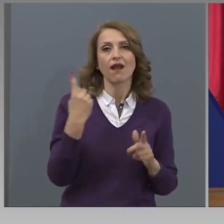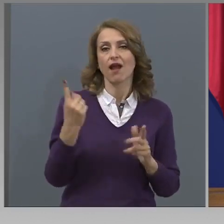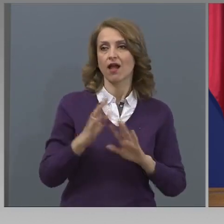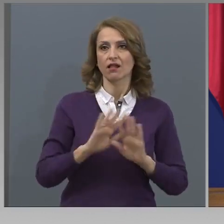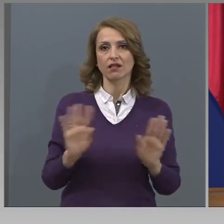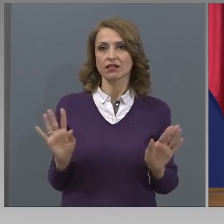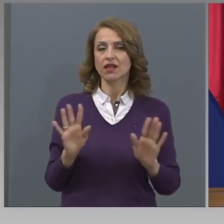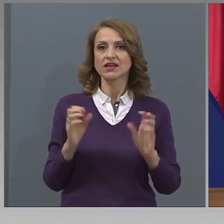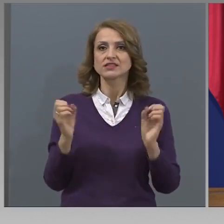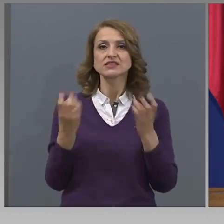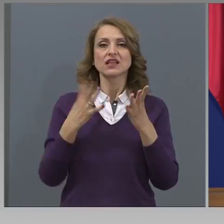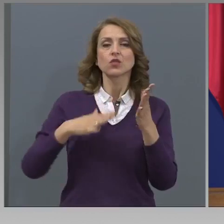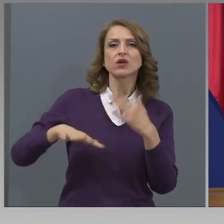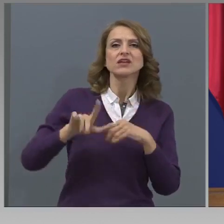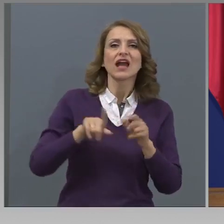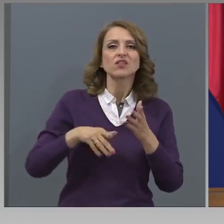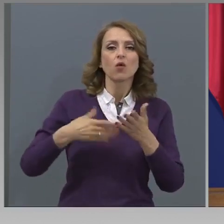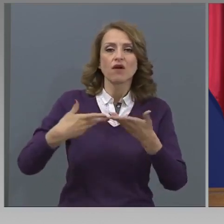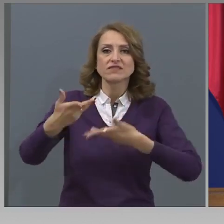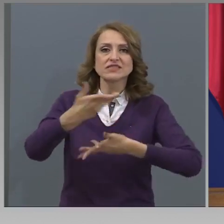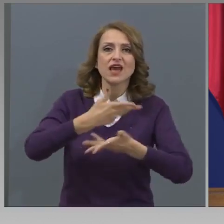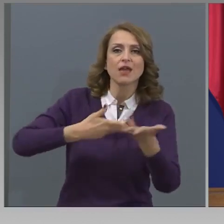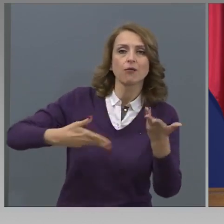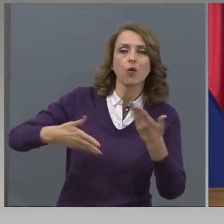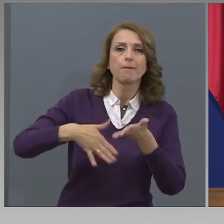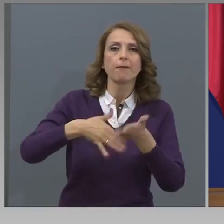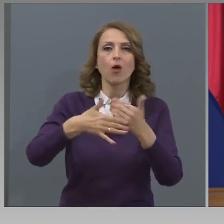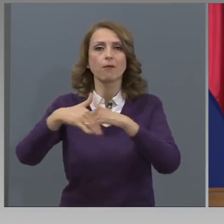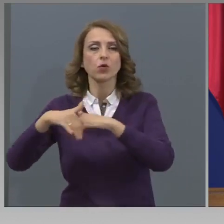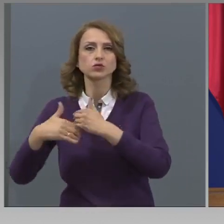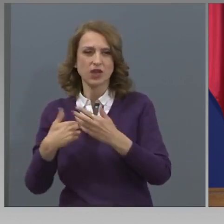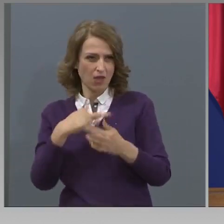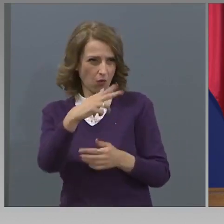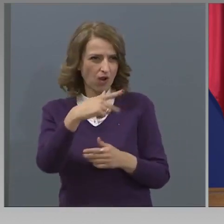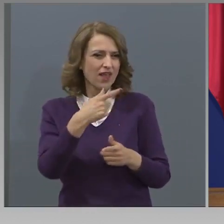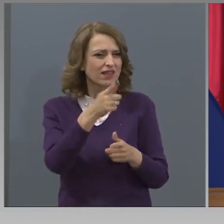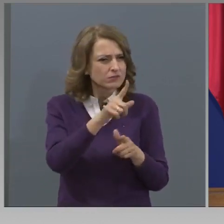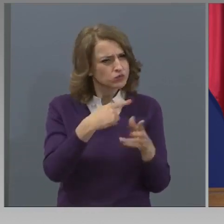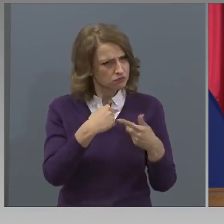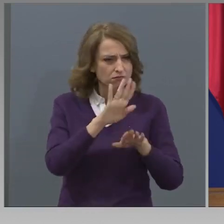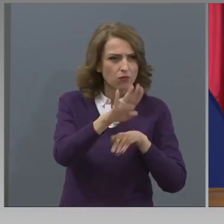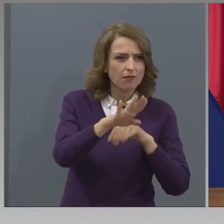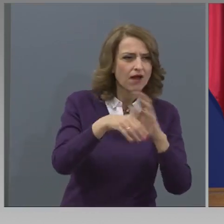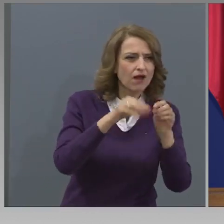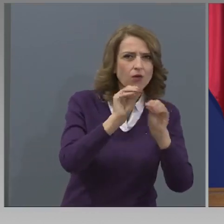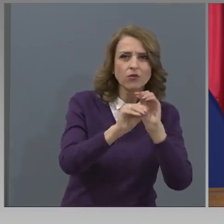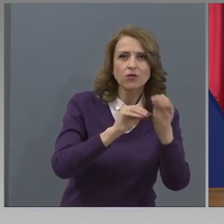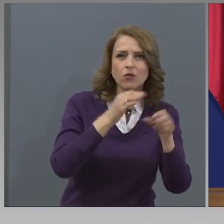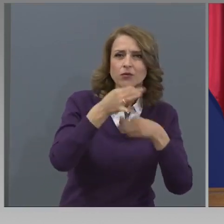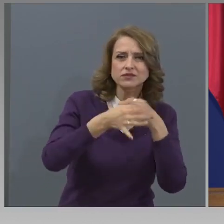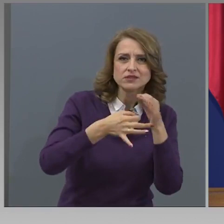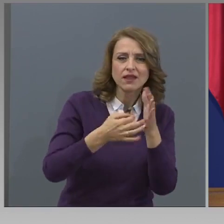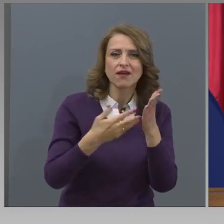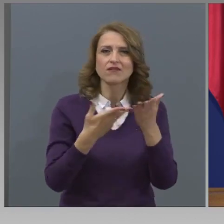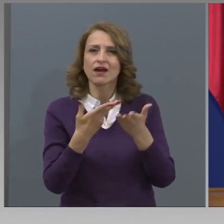забележителна ситуация на взаимопомощ. Много колеги помогнаха на колегите си, учители,